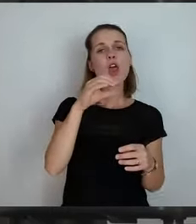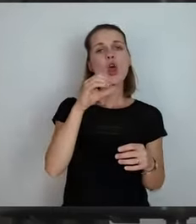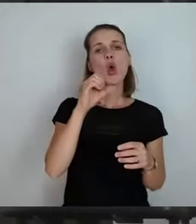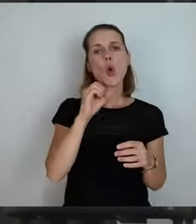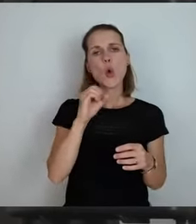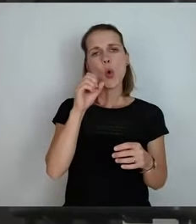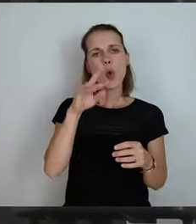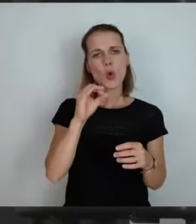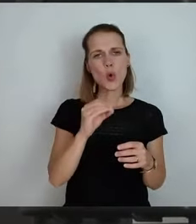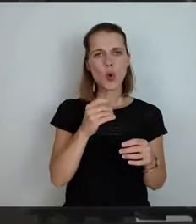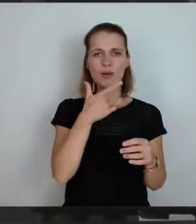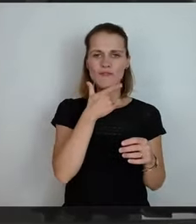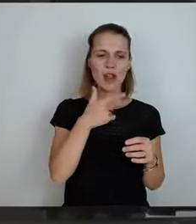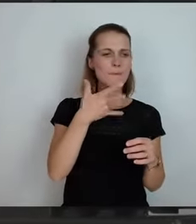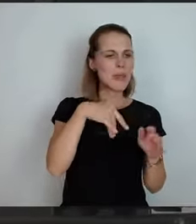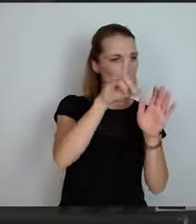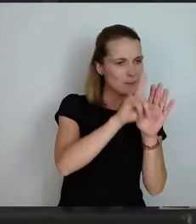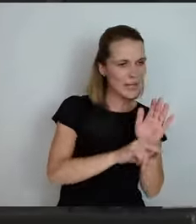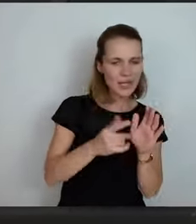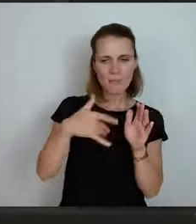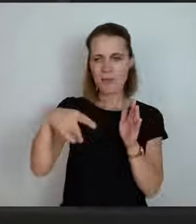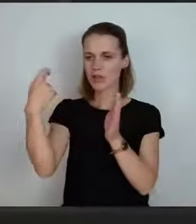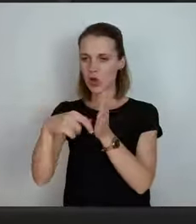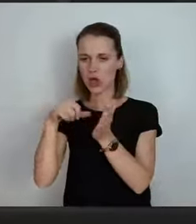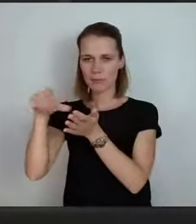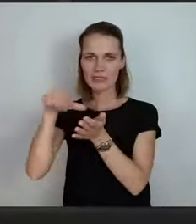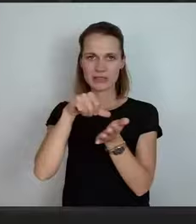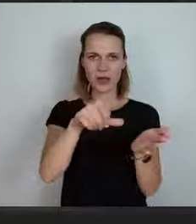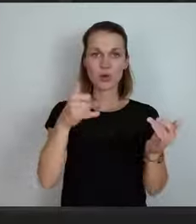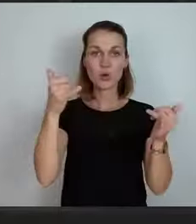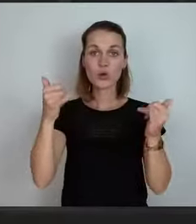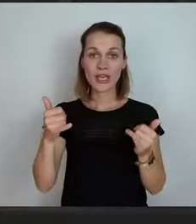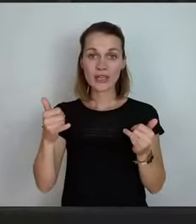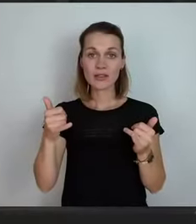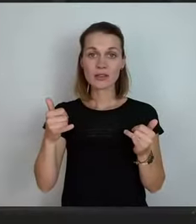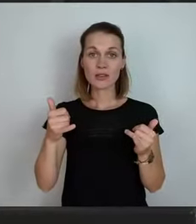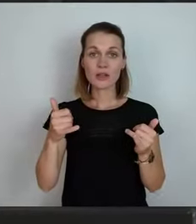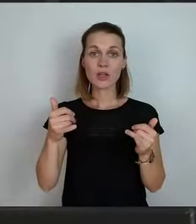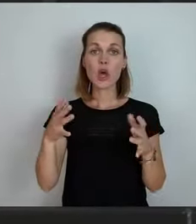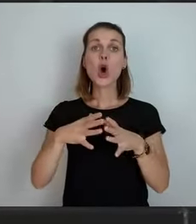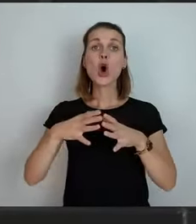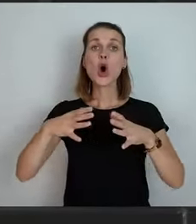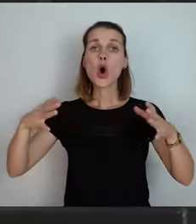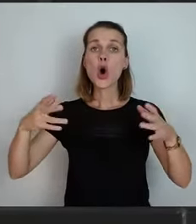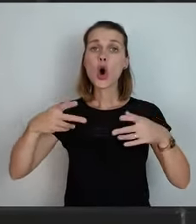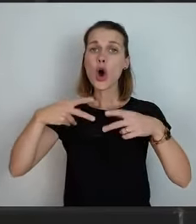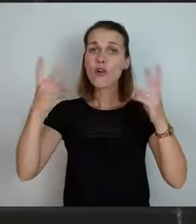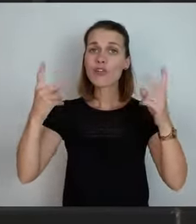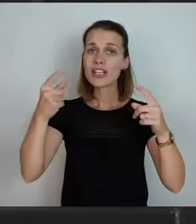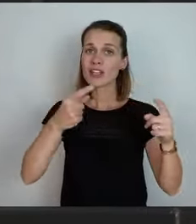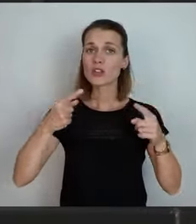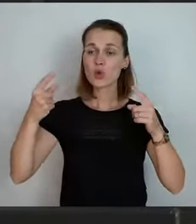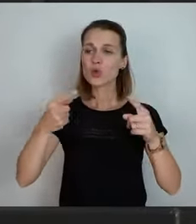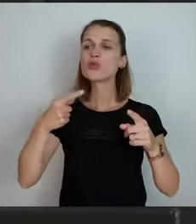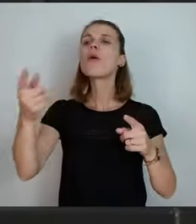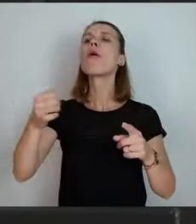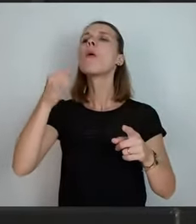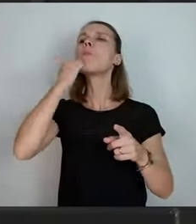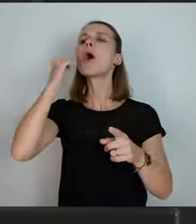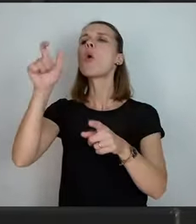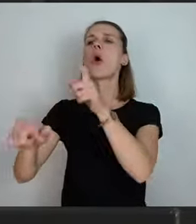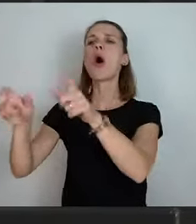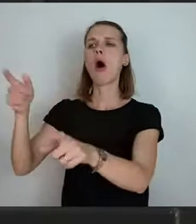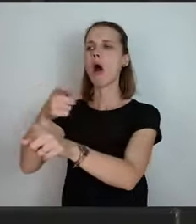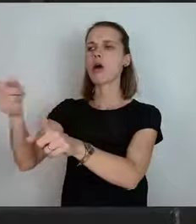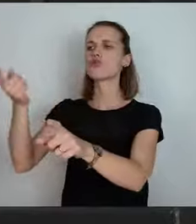Teure oder das Günstigere nehmen wollen und jetzt wird die öffentliche Diskussion geführt, die Bauern sind schuld. Nein, das sind die Verbraucher. Hier gibt es, im